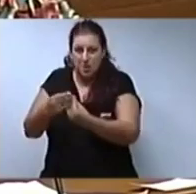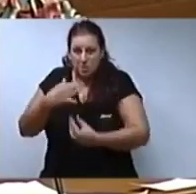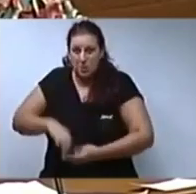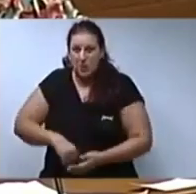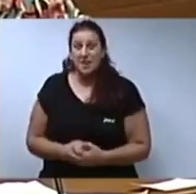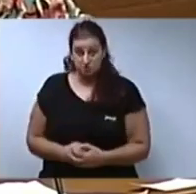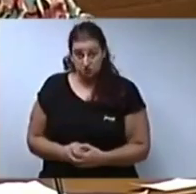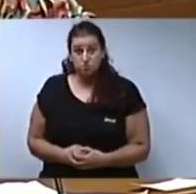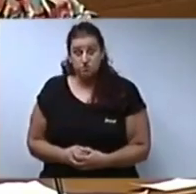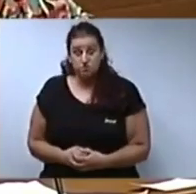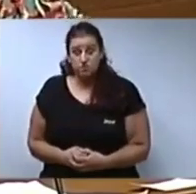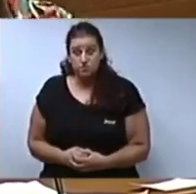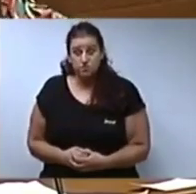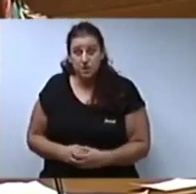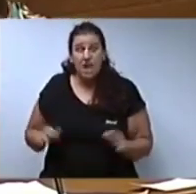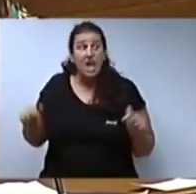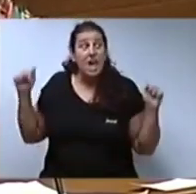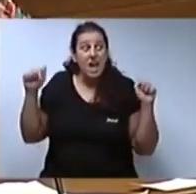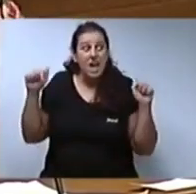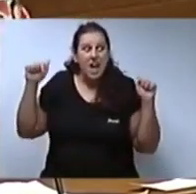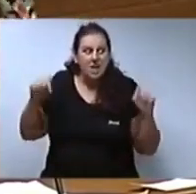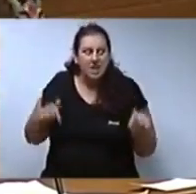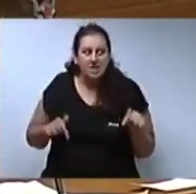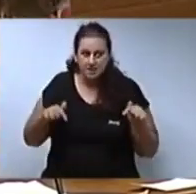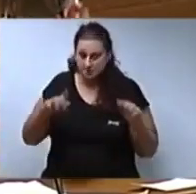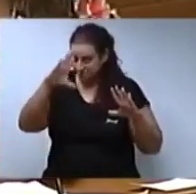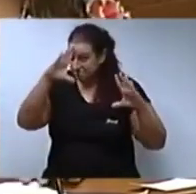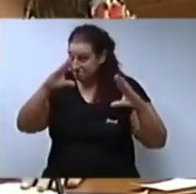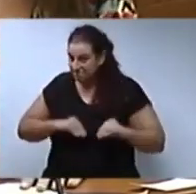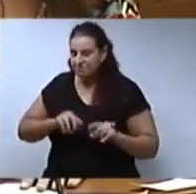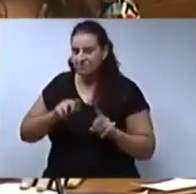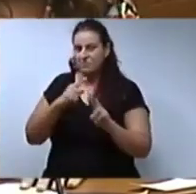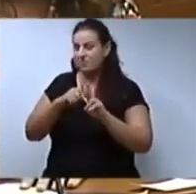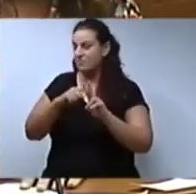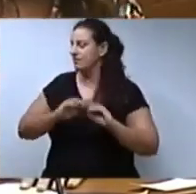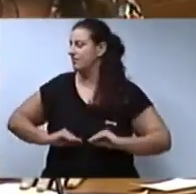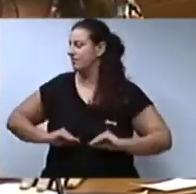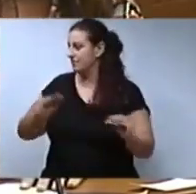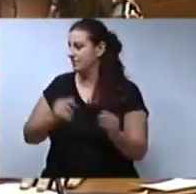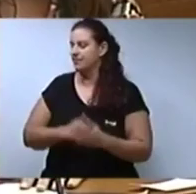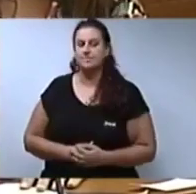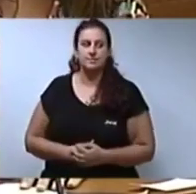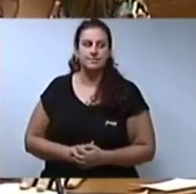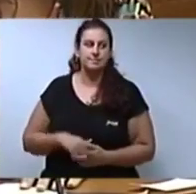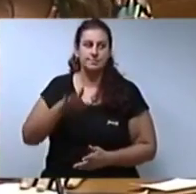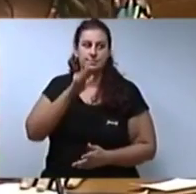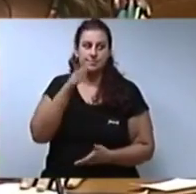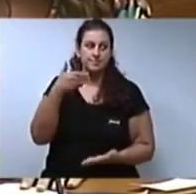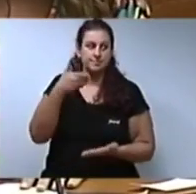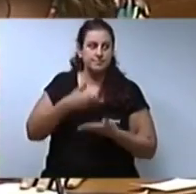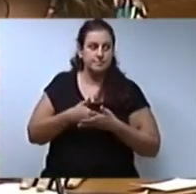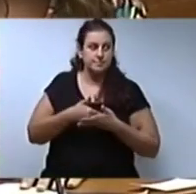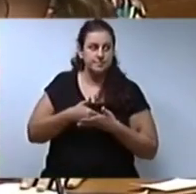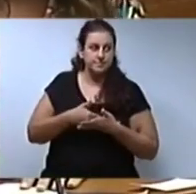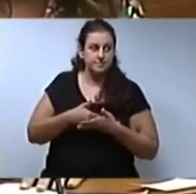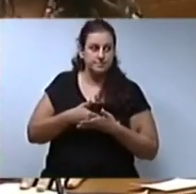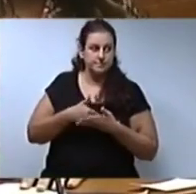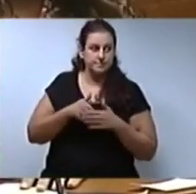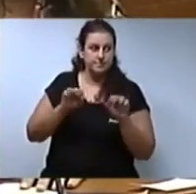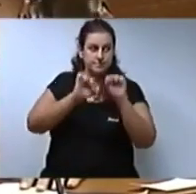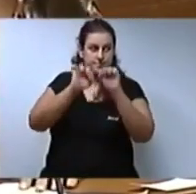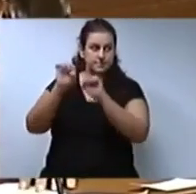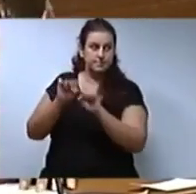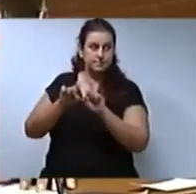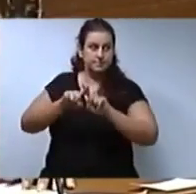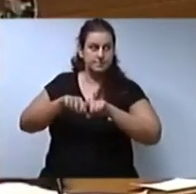és quan vostès entren en la més absoluta contradició. quan demanen protecció a les